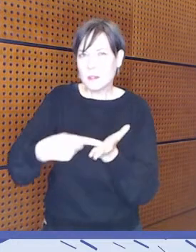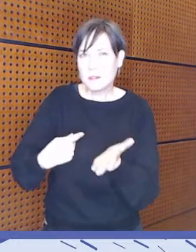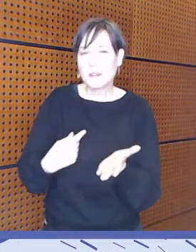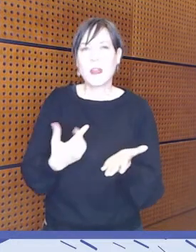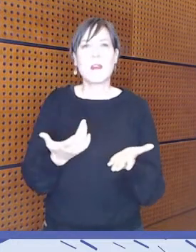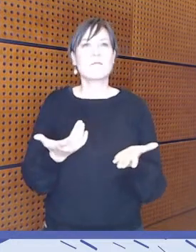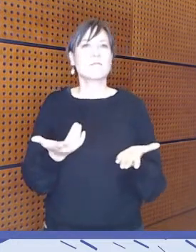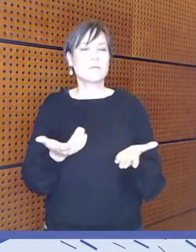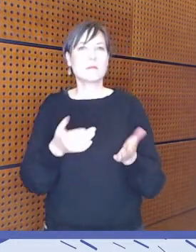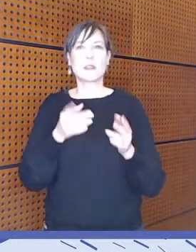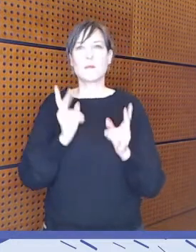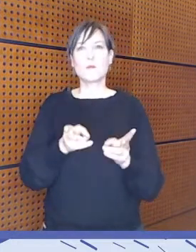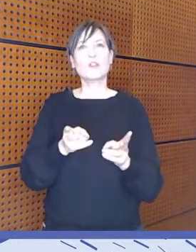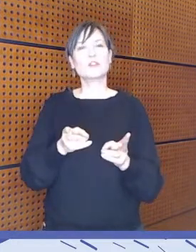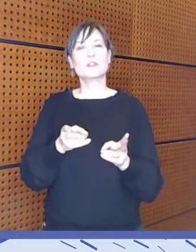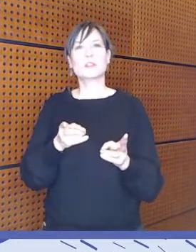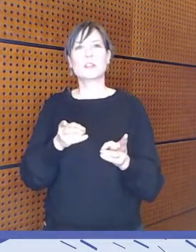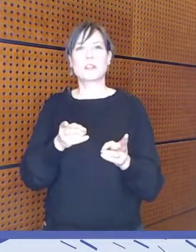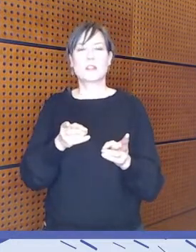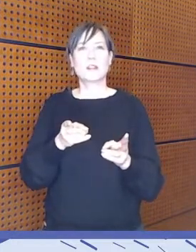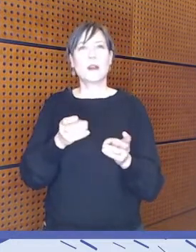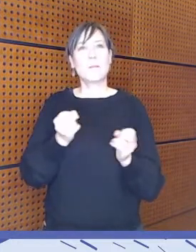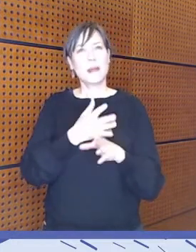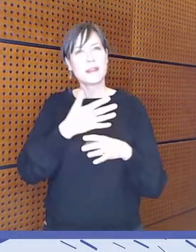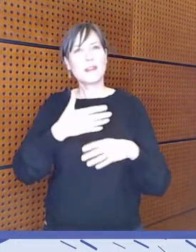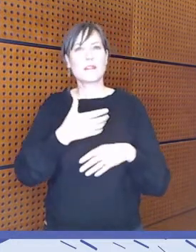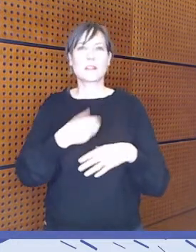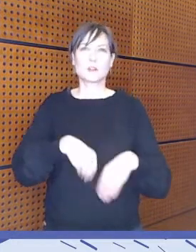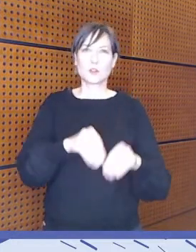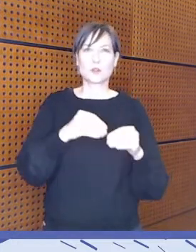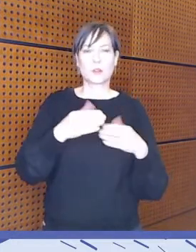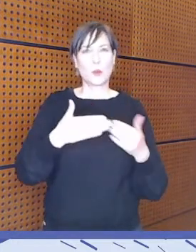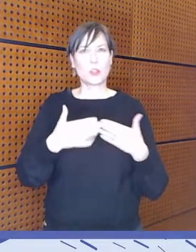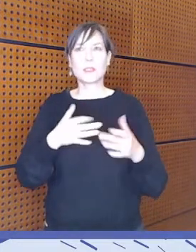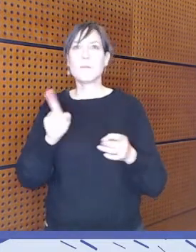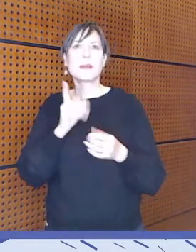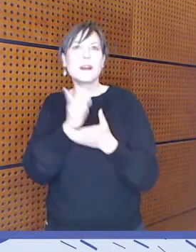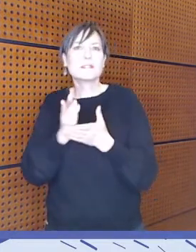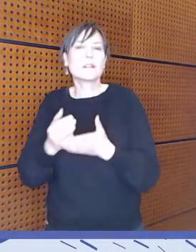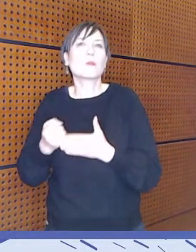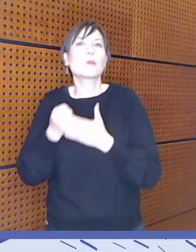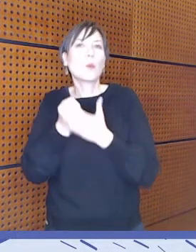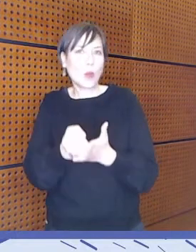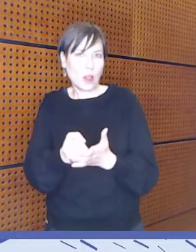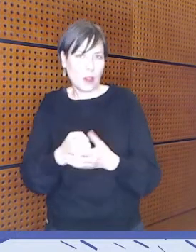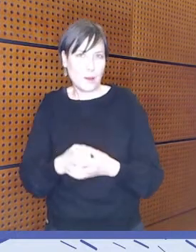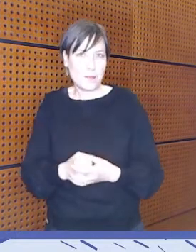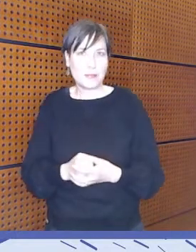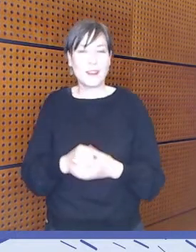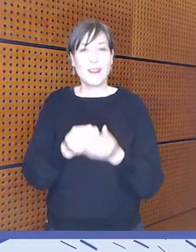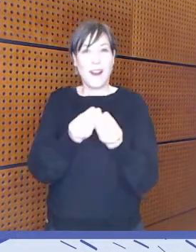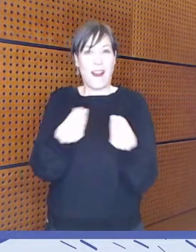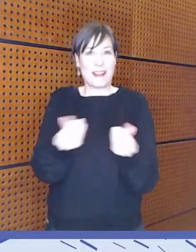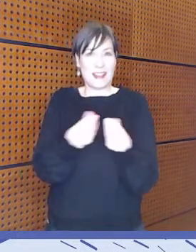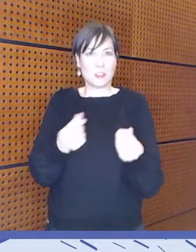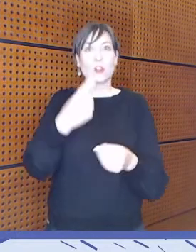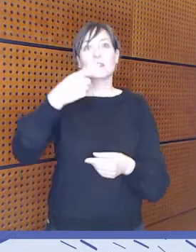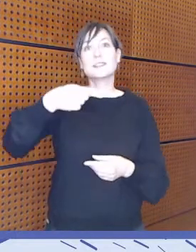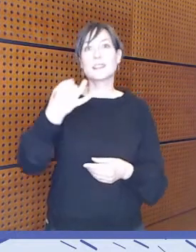tukee tätä näkökulmaa mediakasvatustyössä. Meillä oli tässä aineistona 17